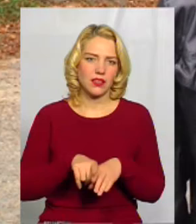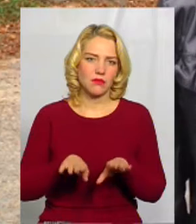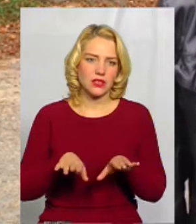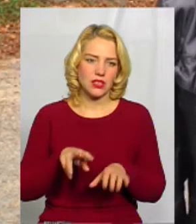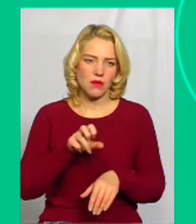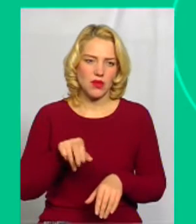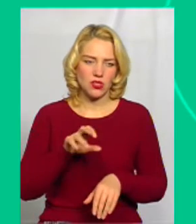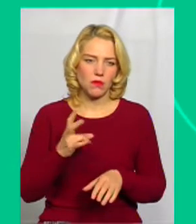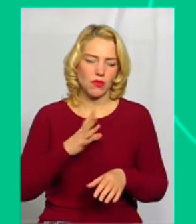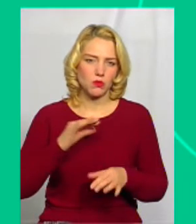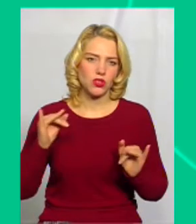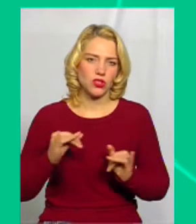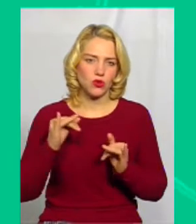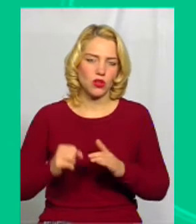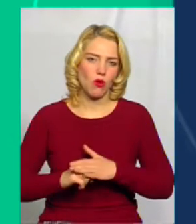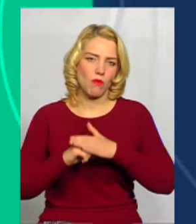історико-опорний план.